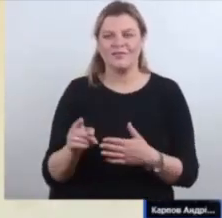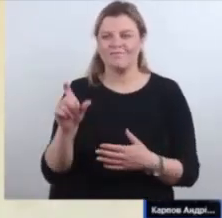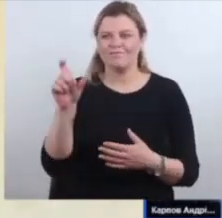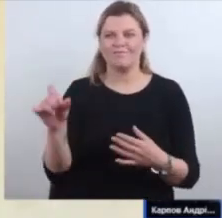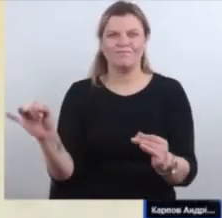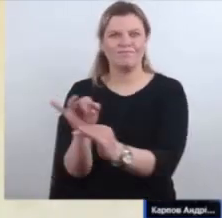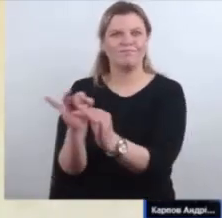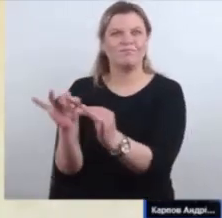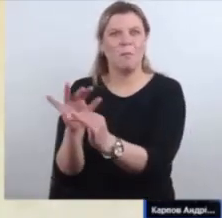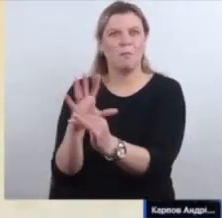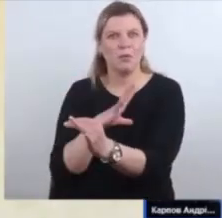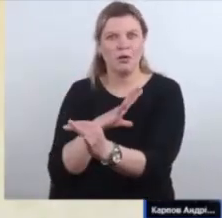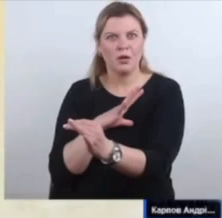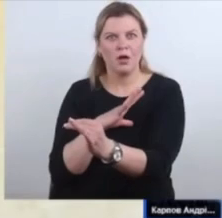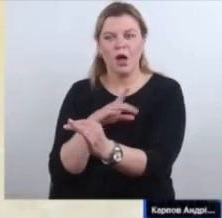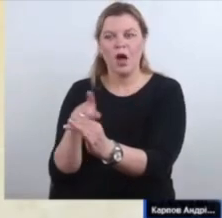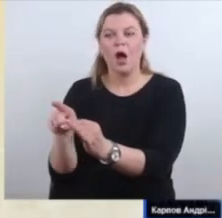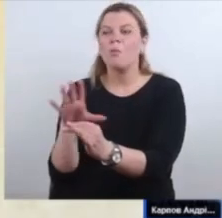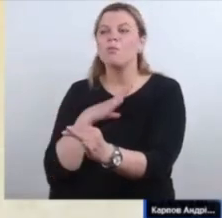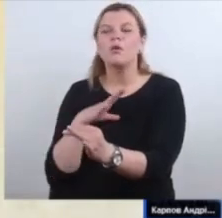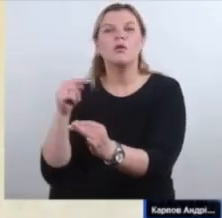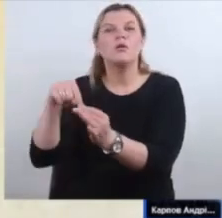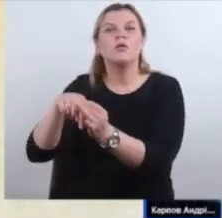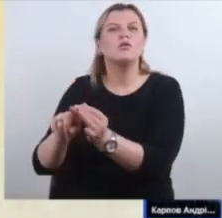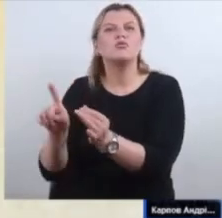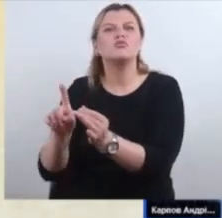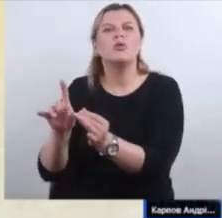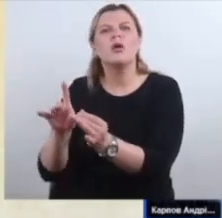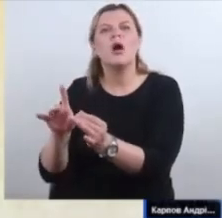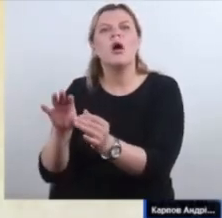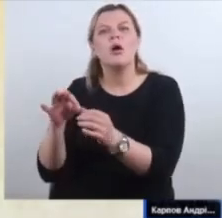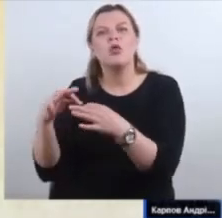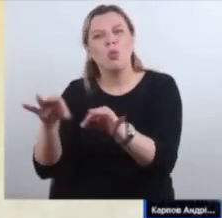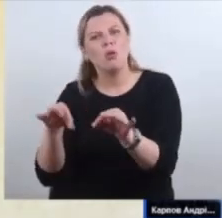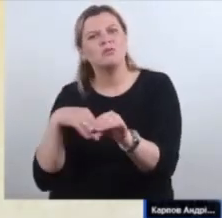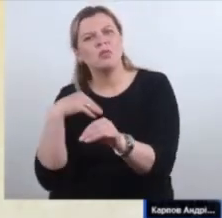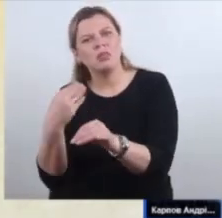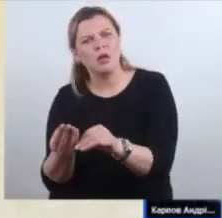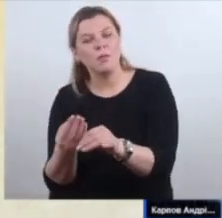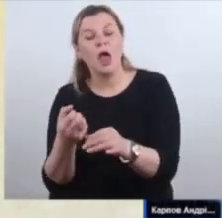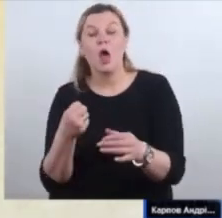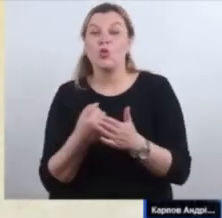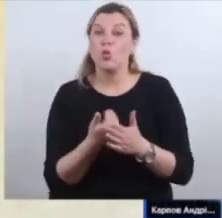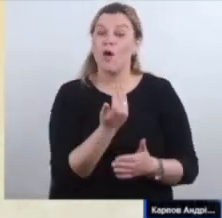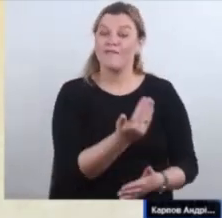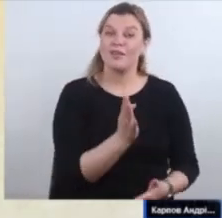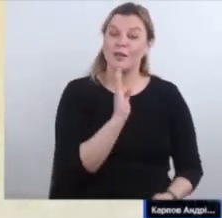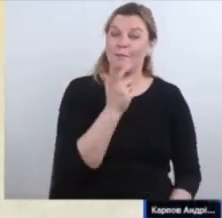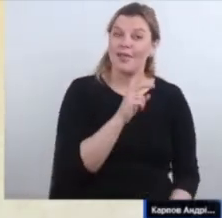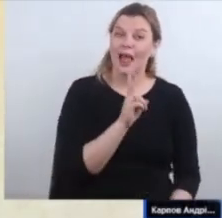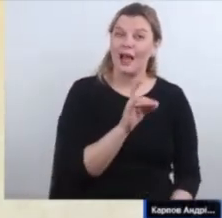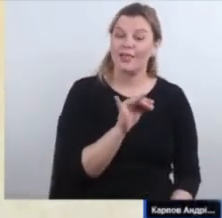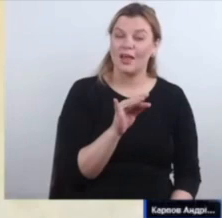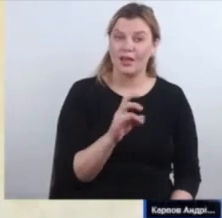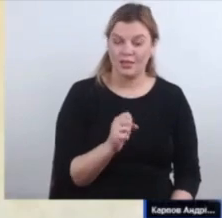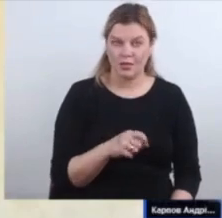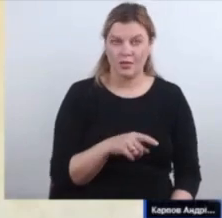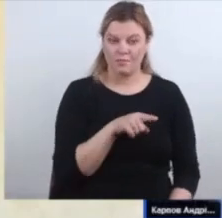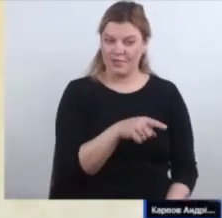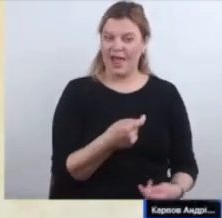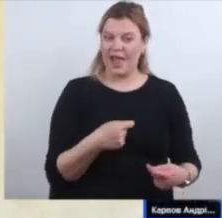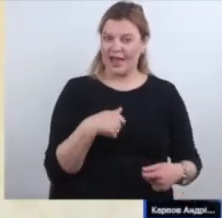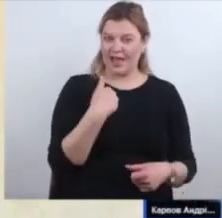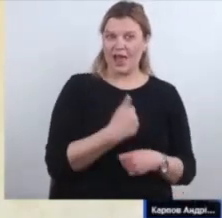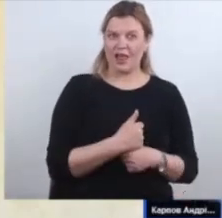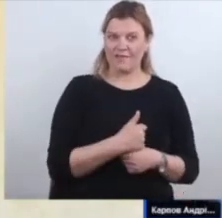щодо видачі цих дозволів. До вас, пані Катерина, в мене є питання, як до керівника міської ради